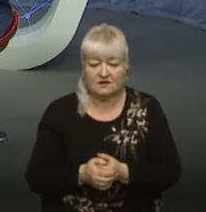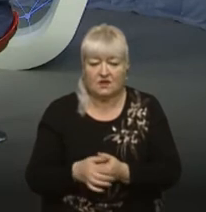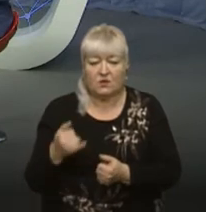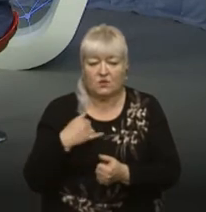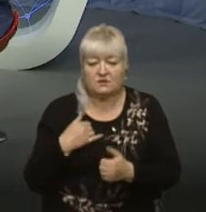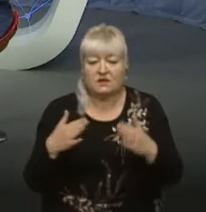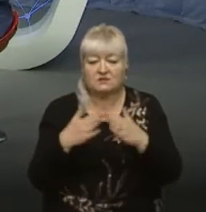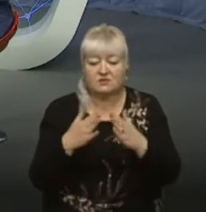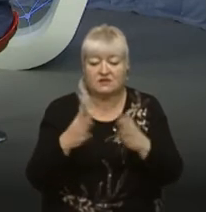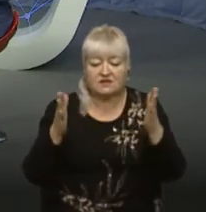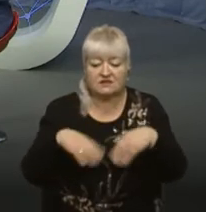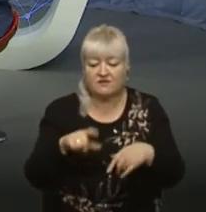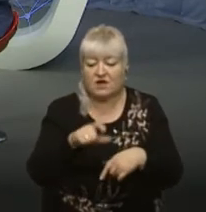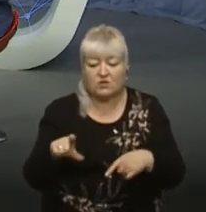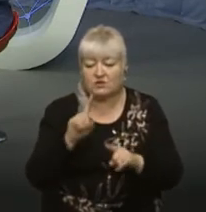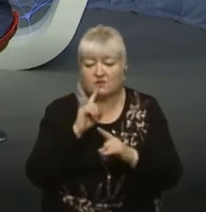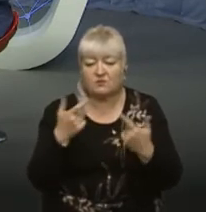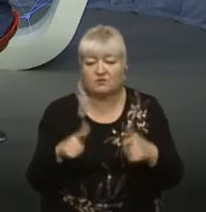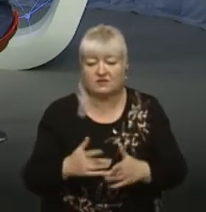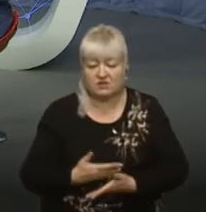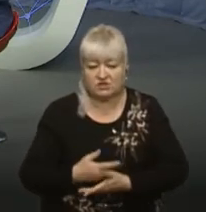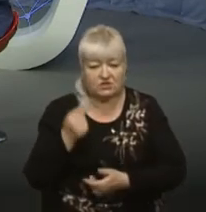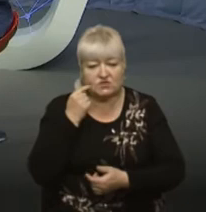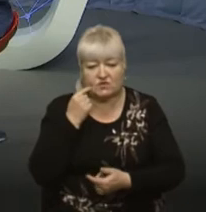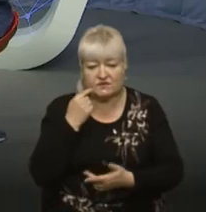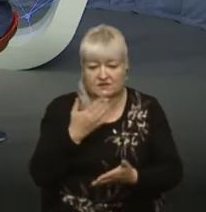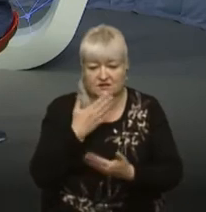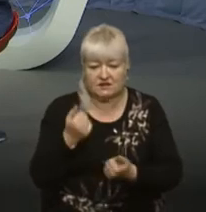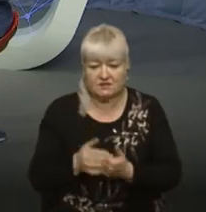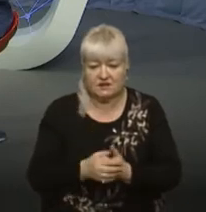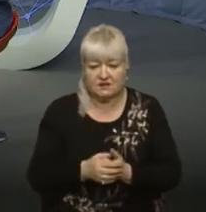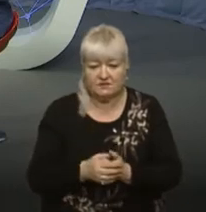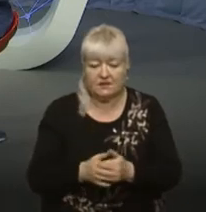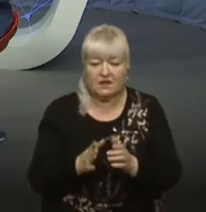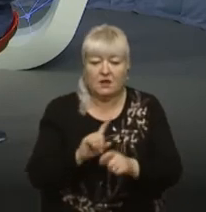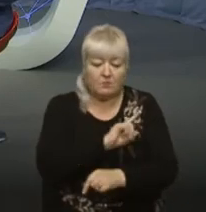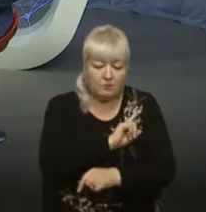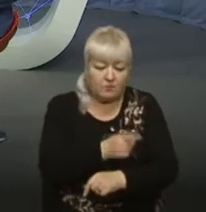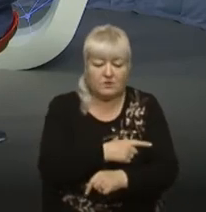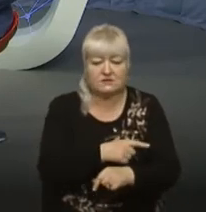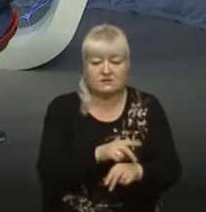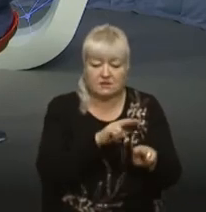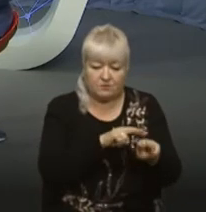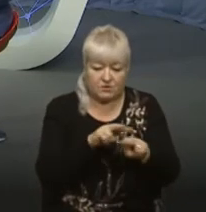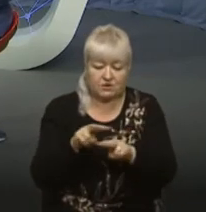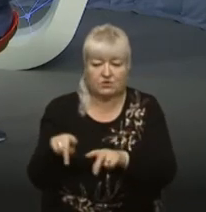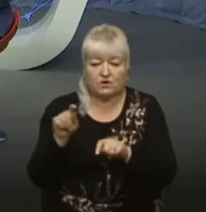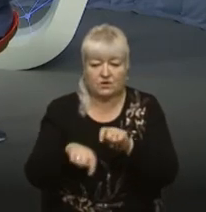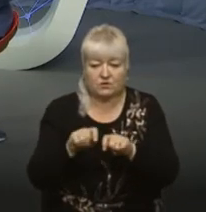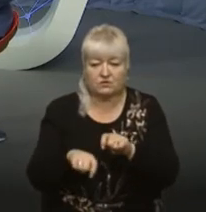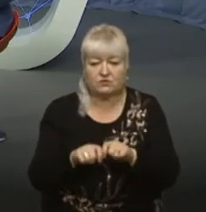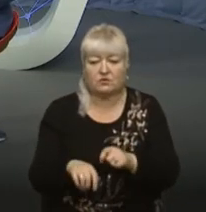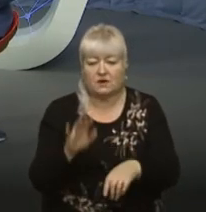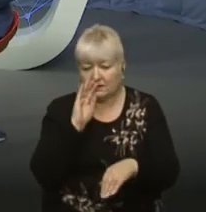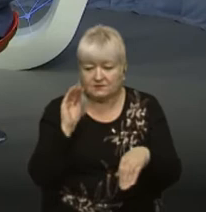валяться, жити людям не буде де. Совісті люди не мають. Посилити моніторинг, контроль, злочинна безкарність і задити в тюрму.